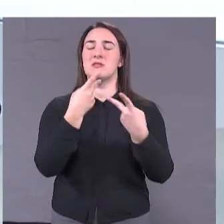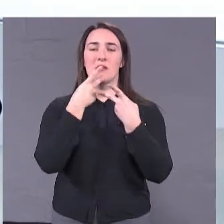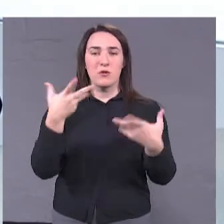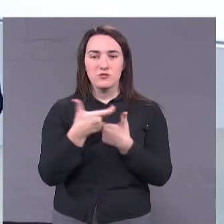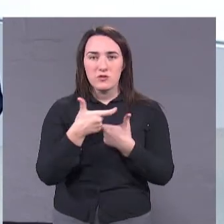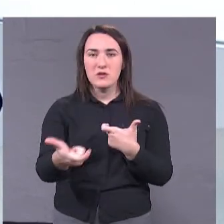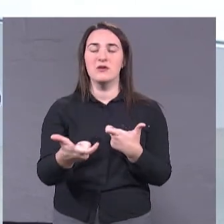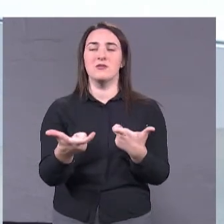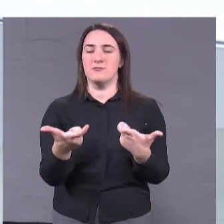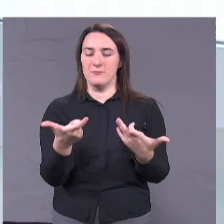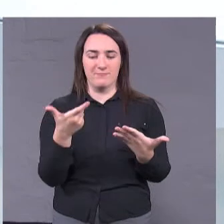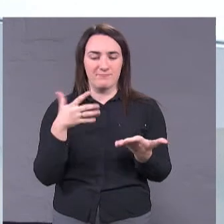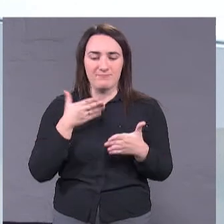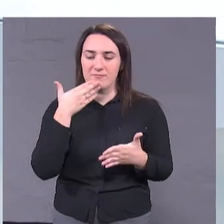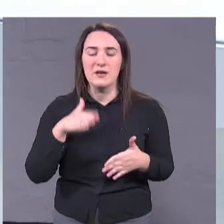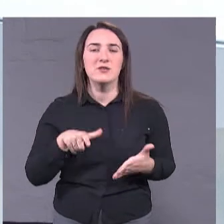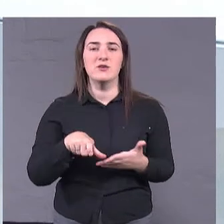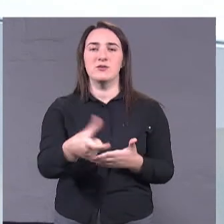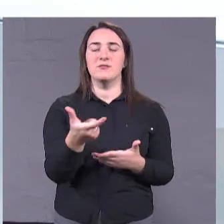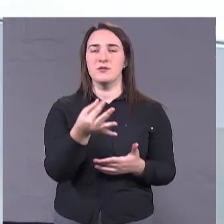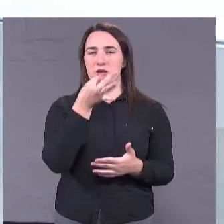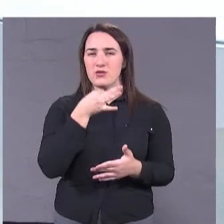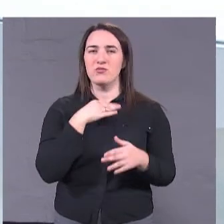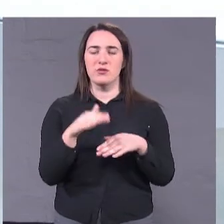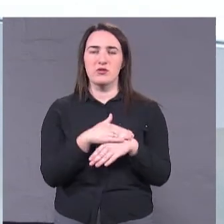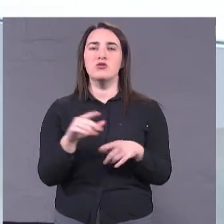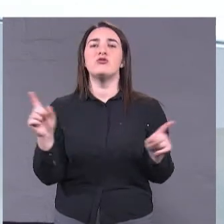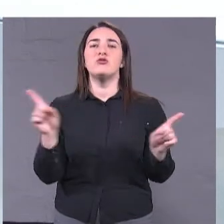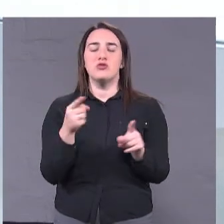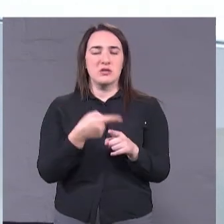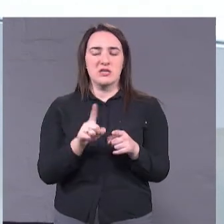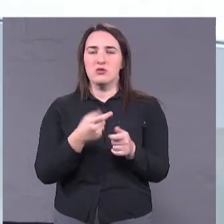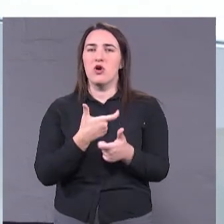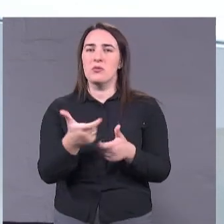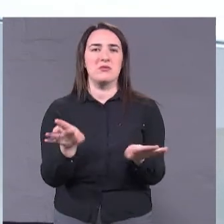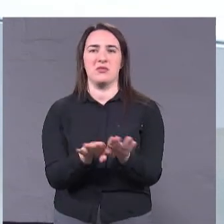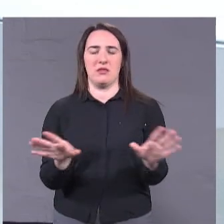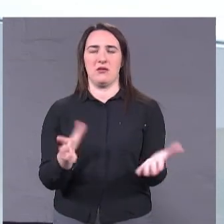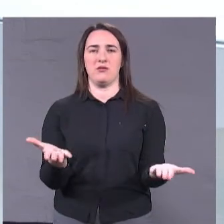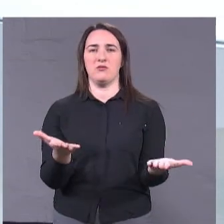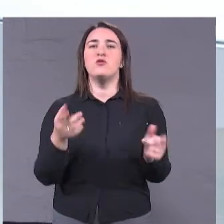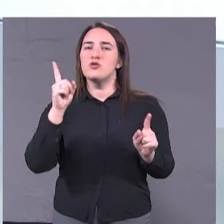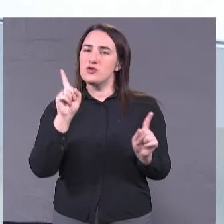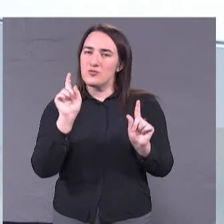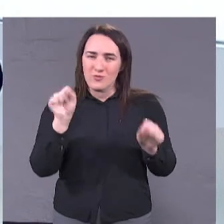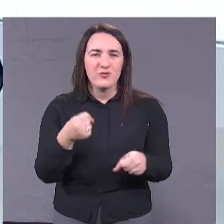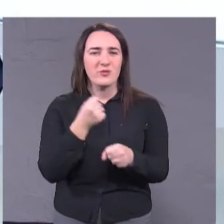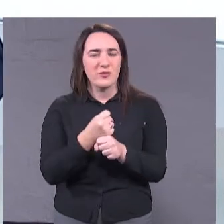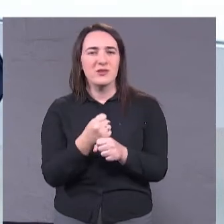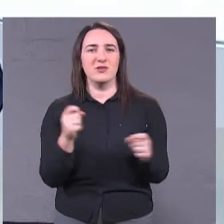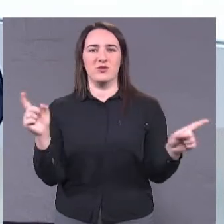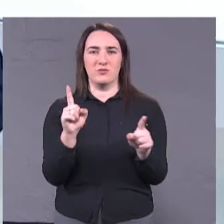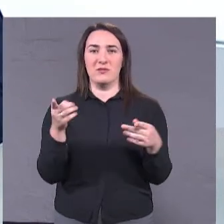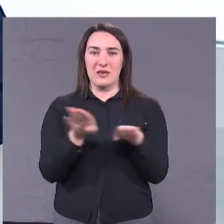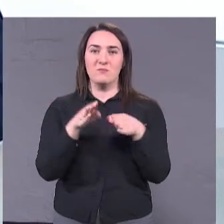дороги. Скажіть, будь ласка, що з цими дорогами в Одесі не так? І чи можна зробити якось таким чином,